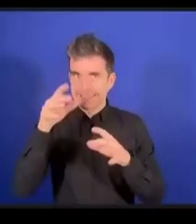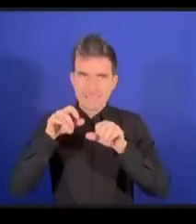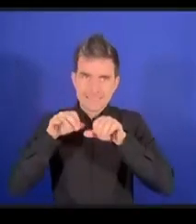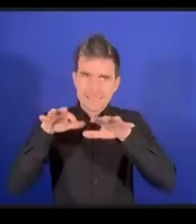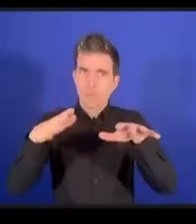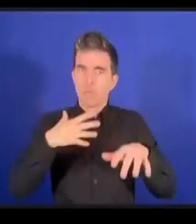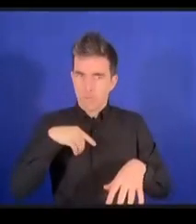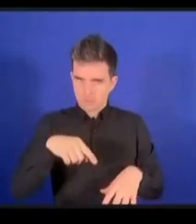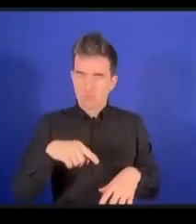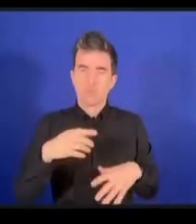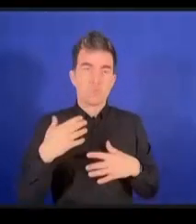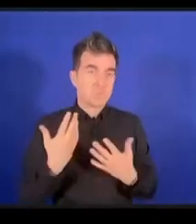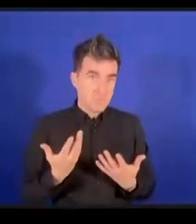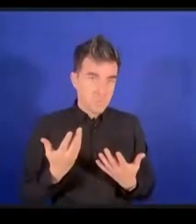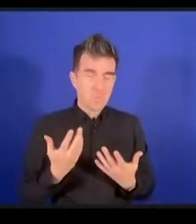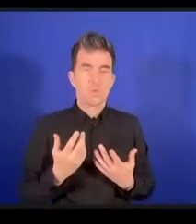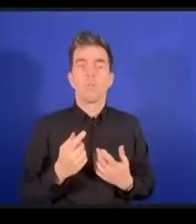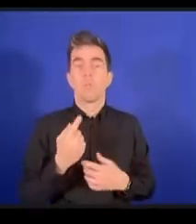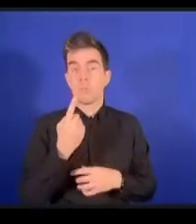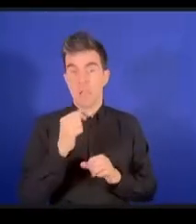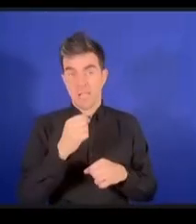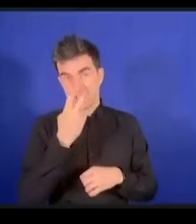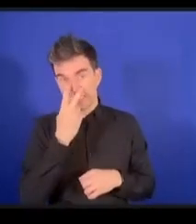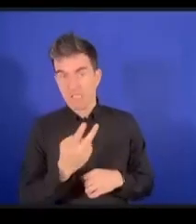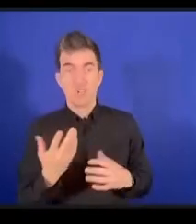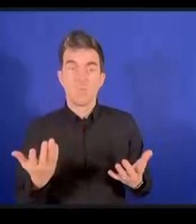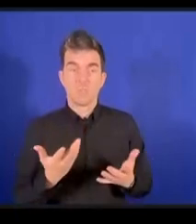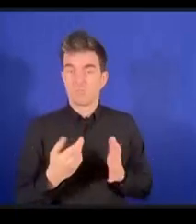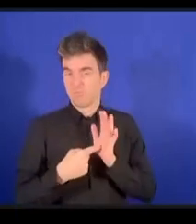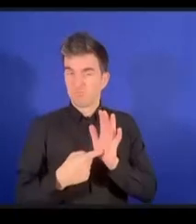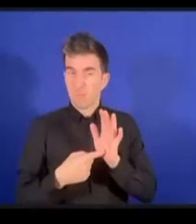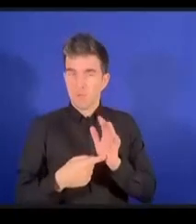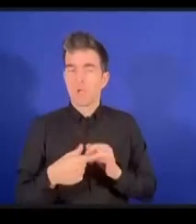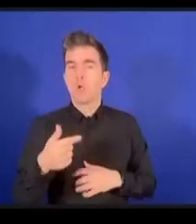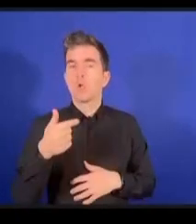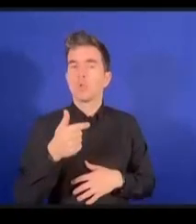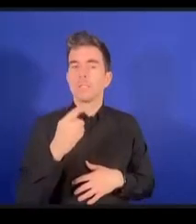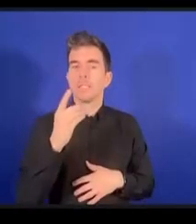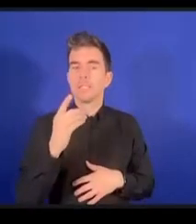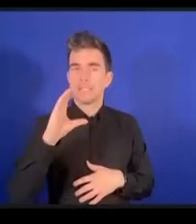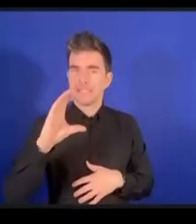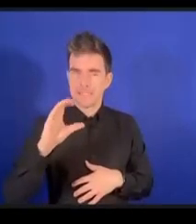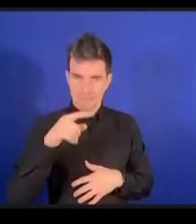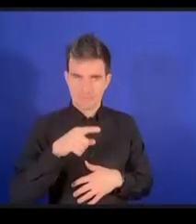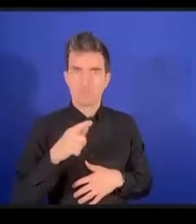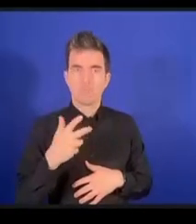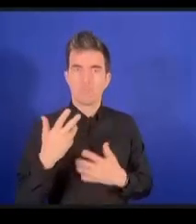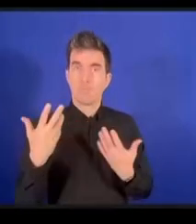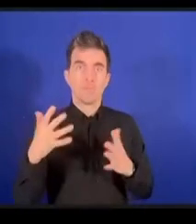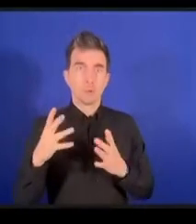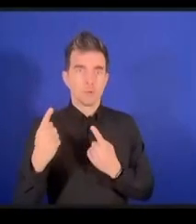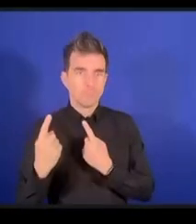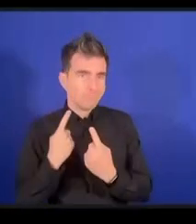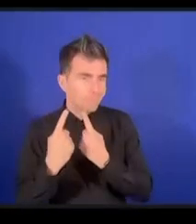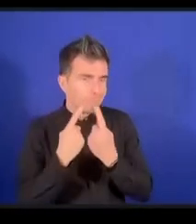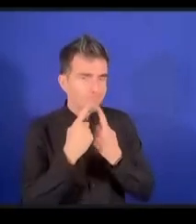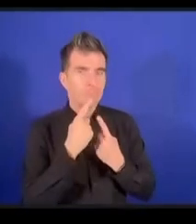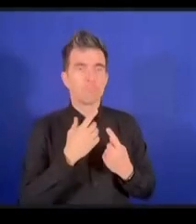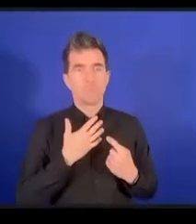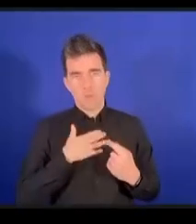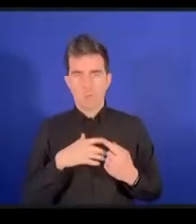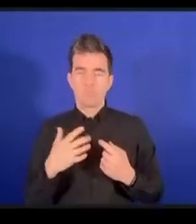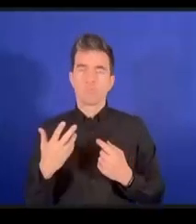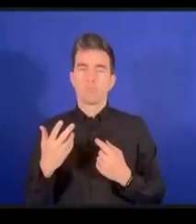par exemple on voit que le PNM a déjà parlé d'arrangements tripartites